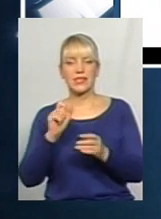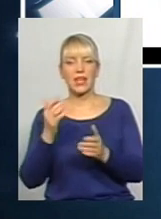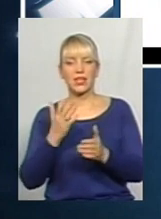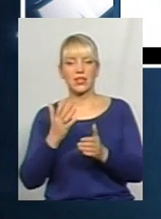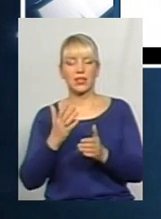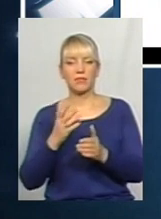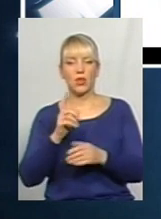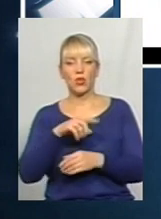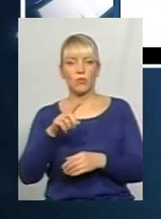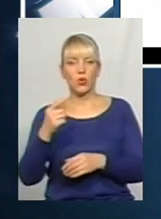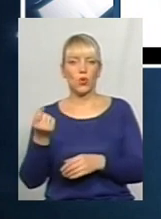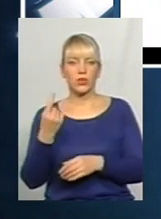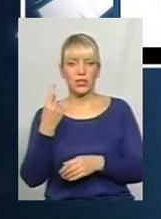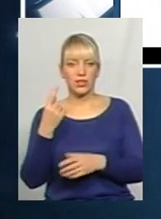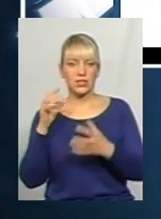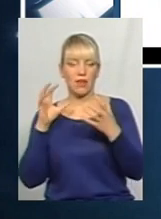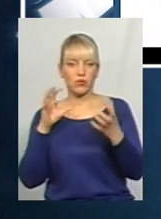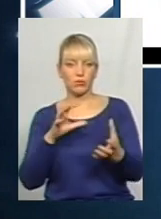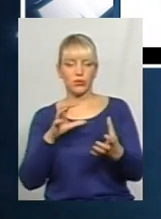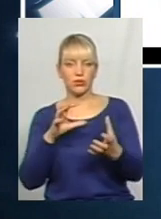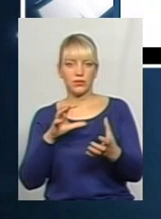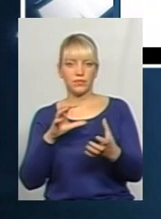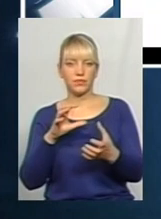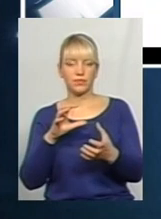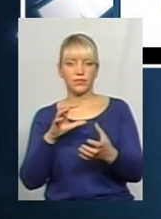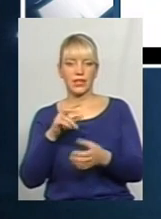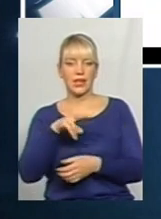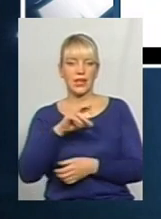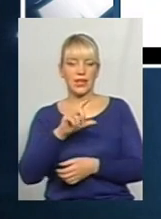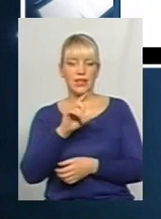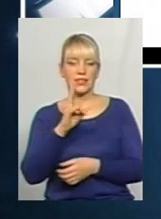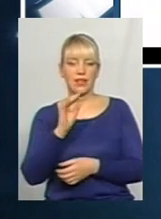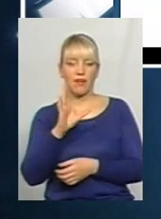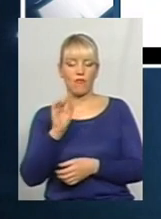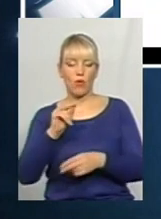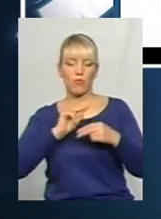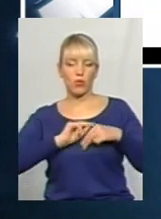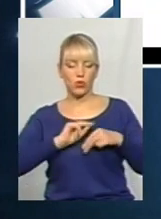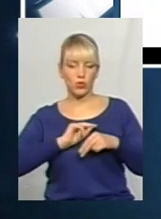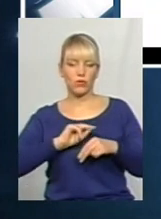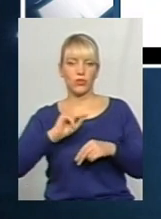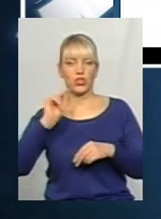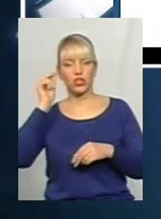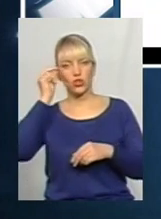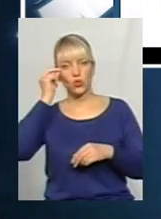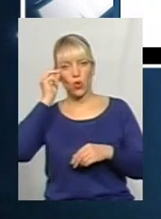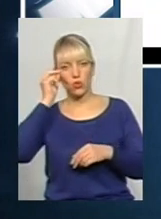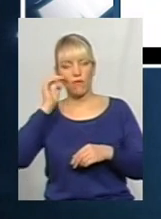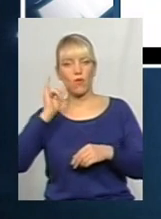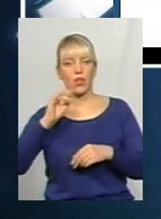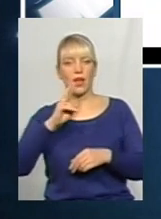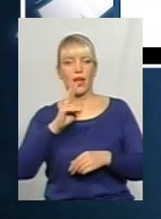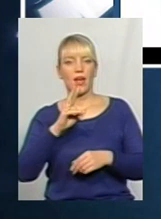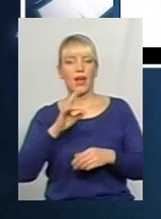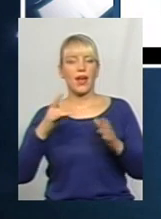автобус номер один, з мікрорайону Лазнево, по Родовій, по Чорноболу і на Кокіон,